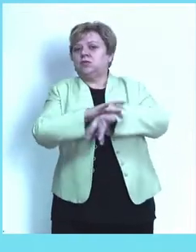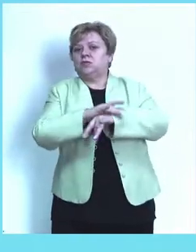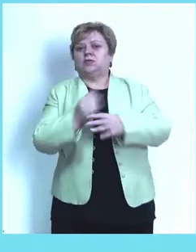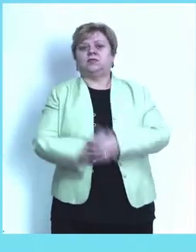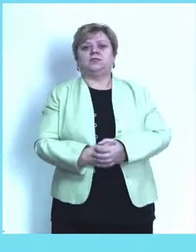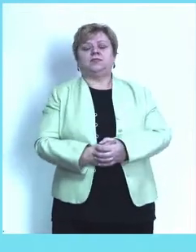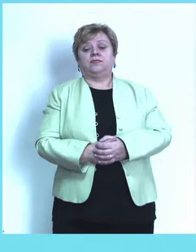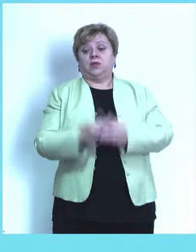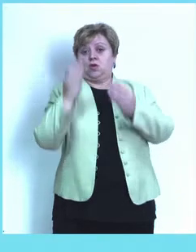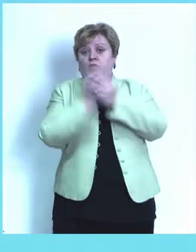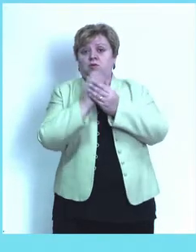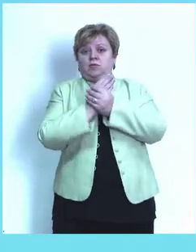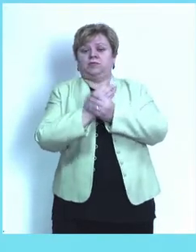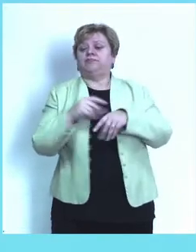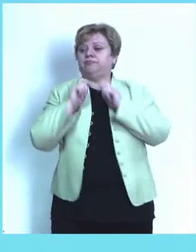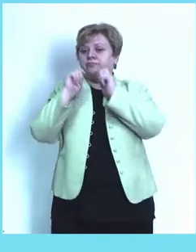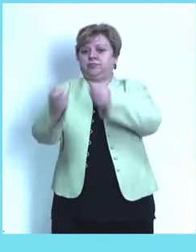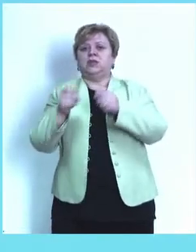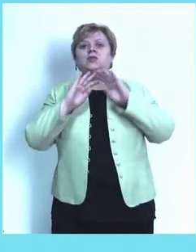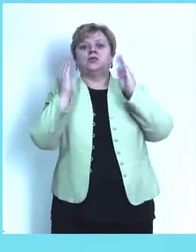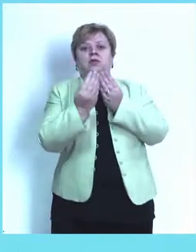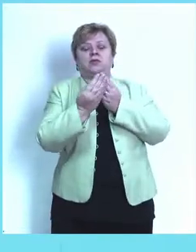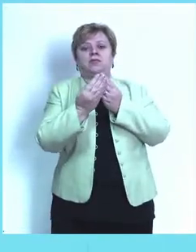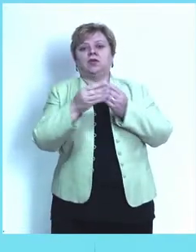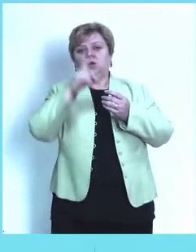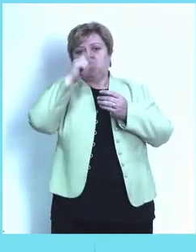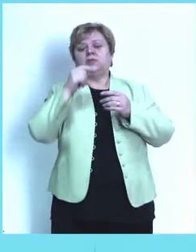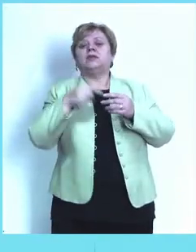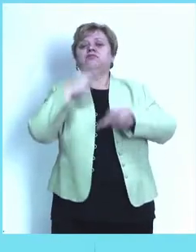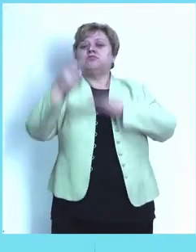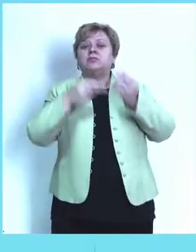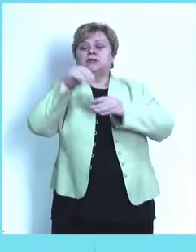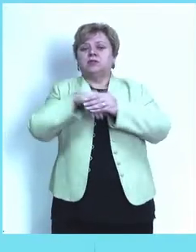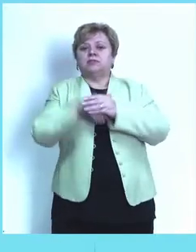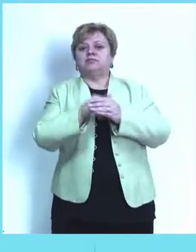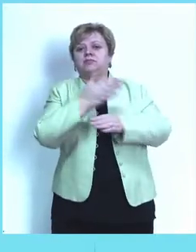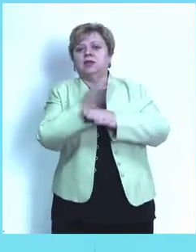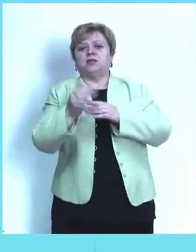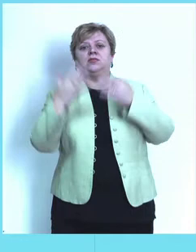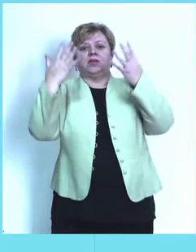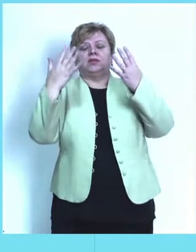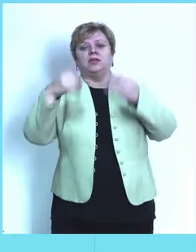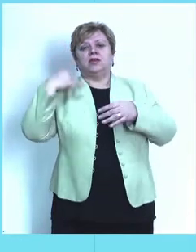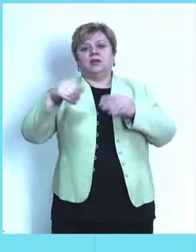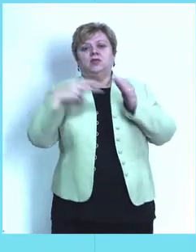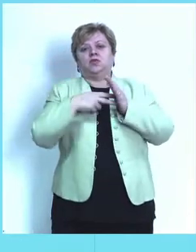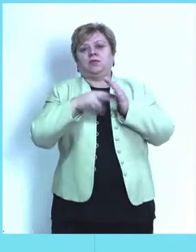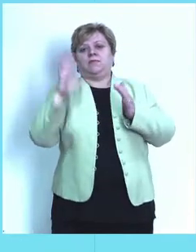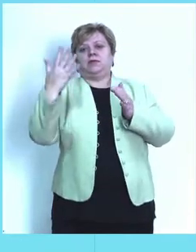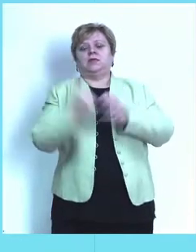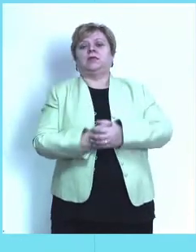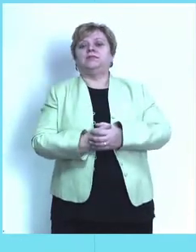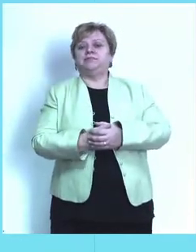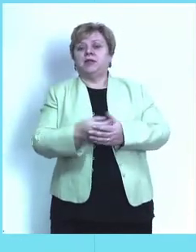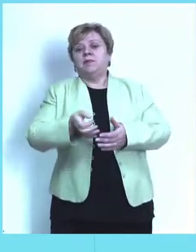ili lekarsku diagnozu. Ova dokumenta treba da dostavite u Kancelariju opštinske izborne komisije najkasnije do 9.